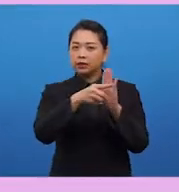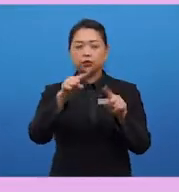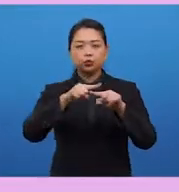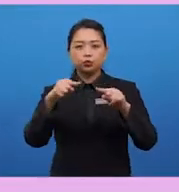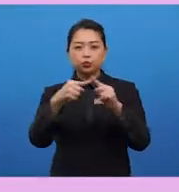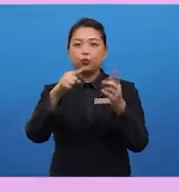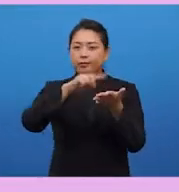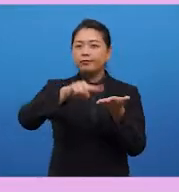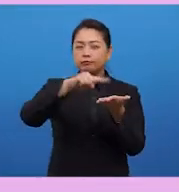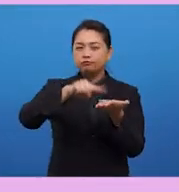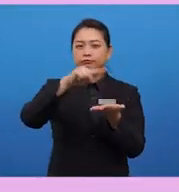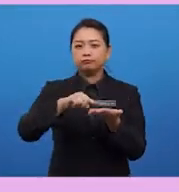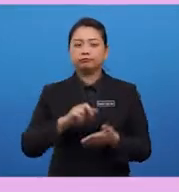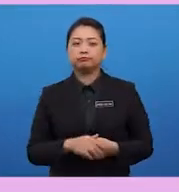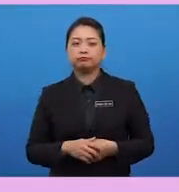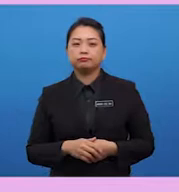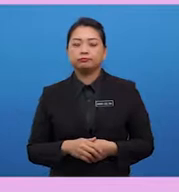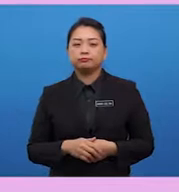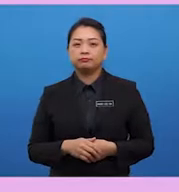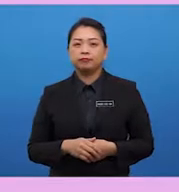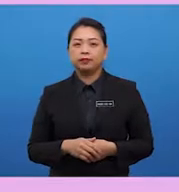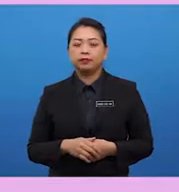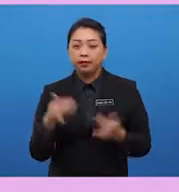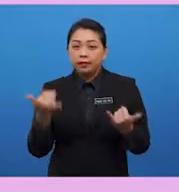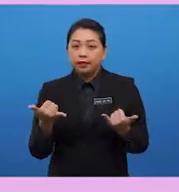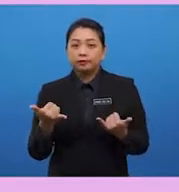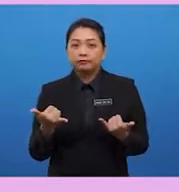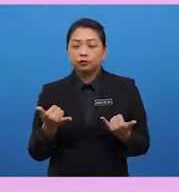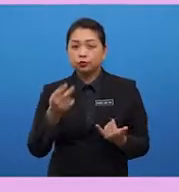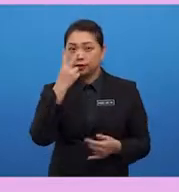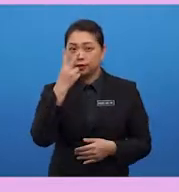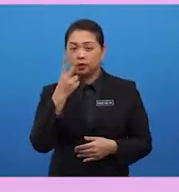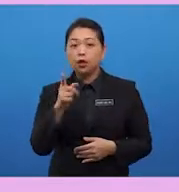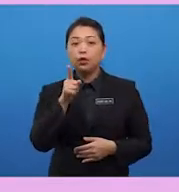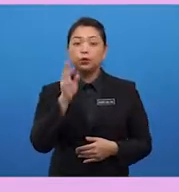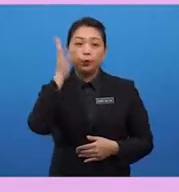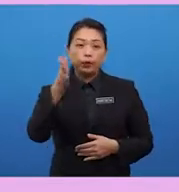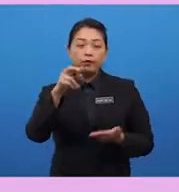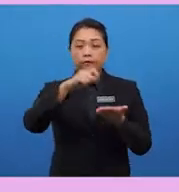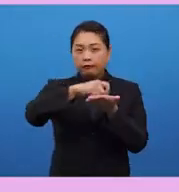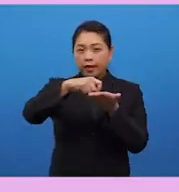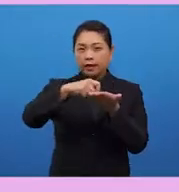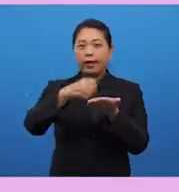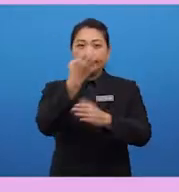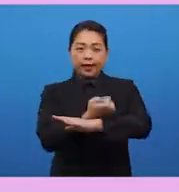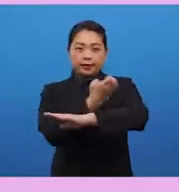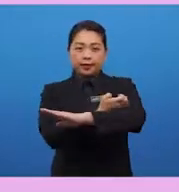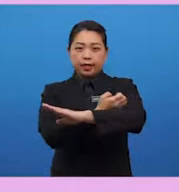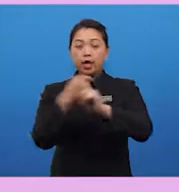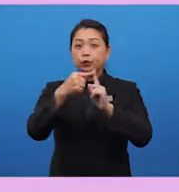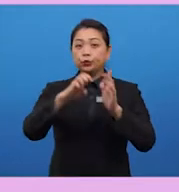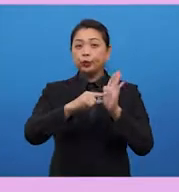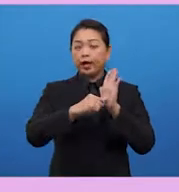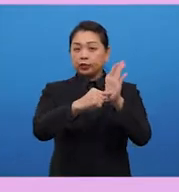question. Here, in Task 2, you will write an essay to express your opinion.